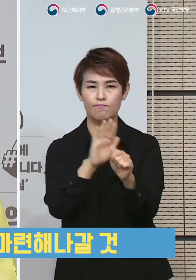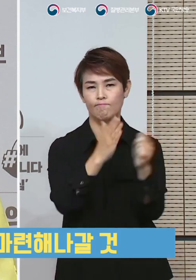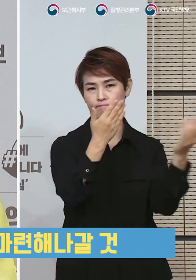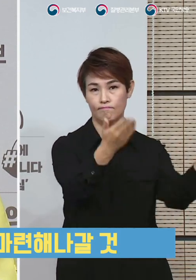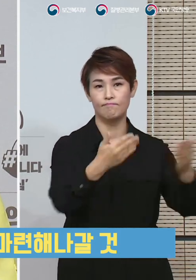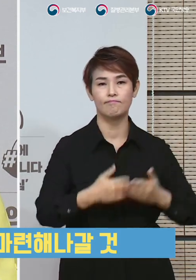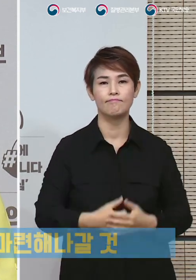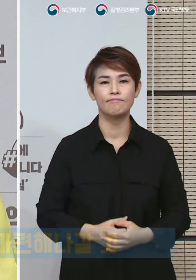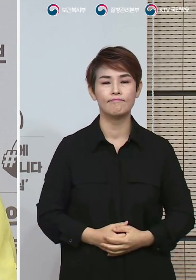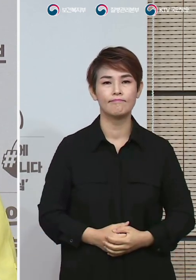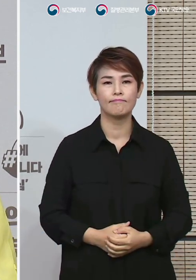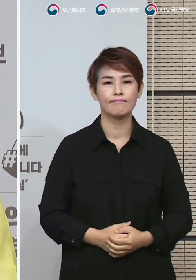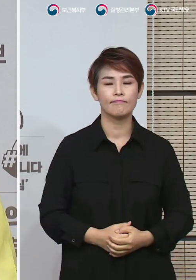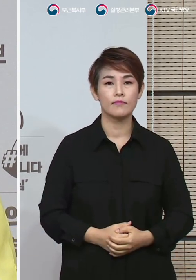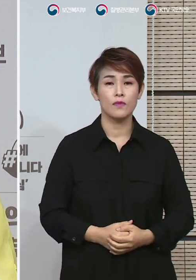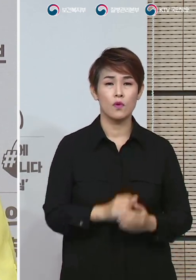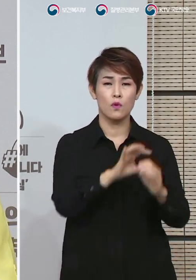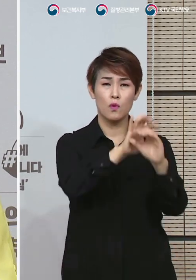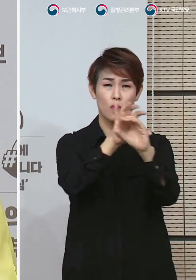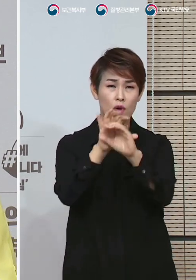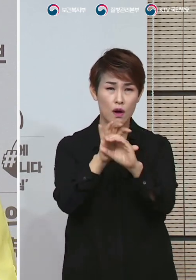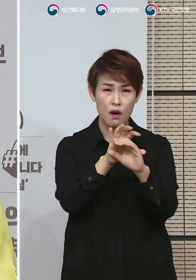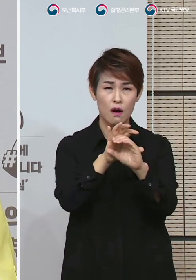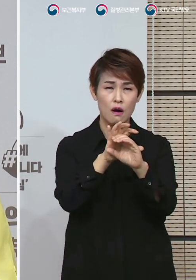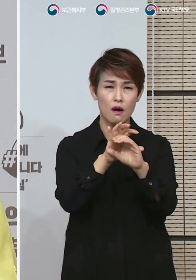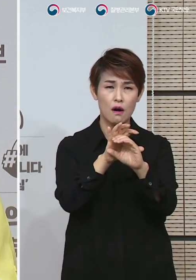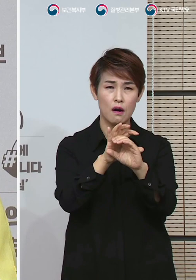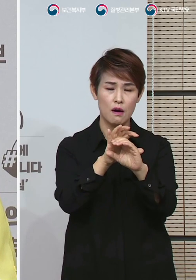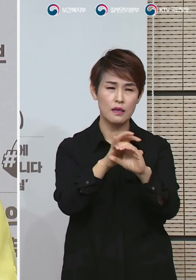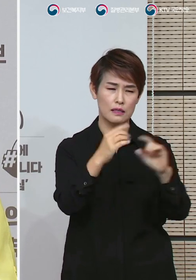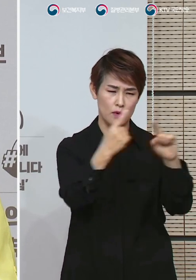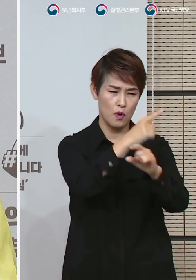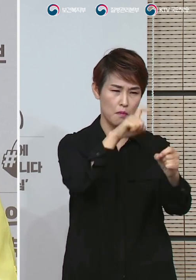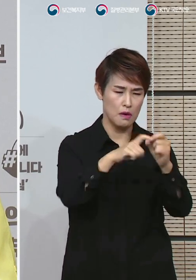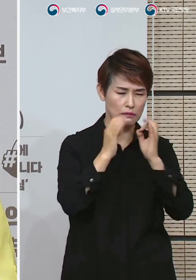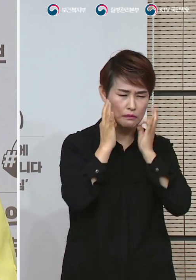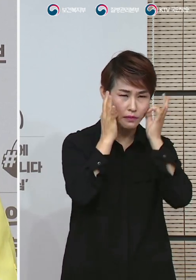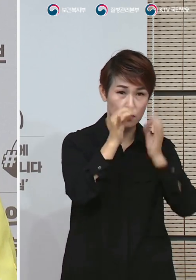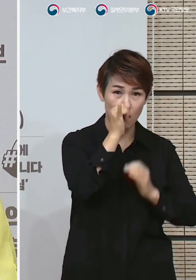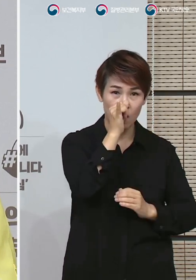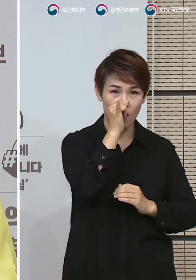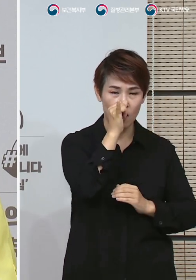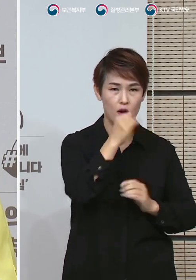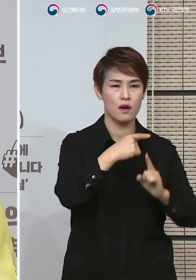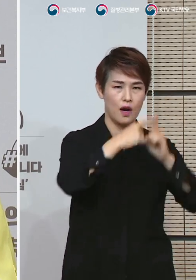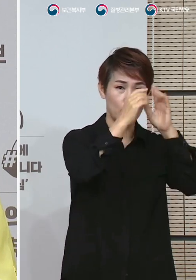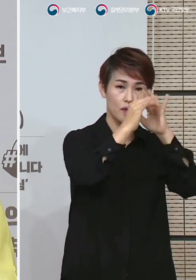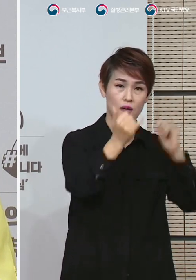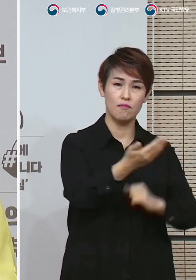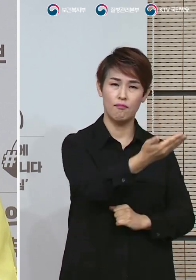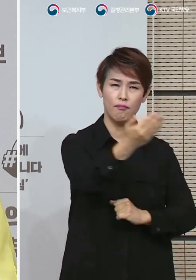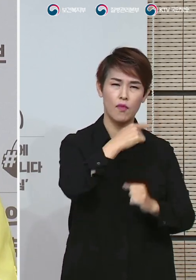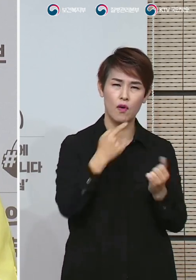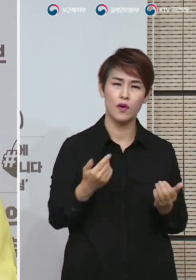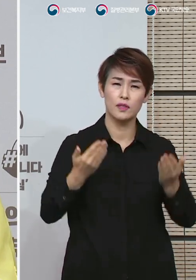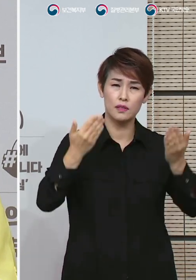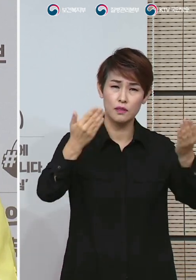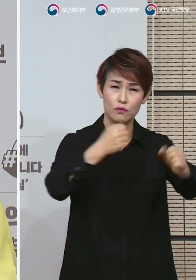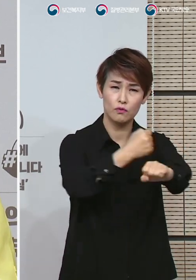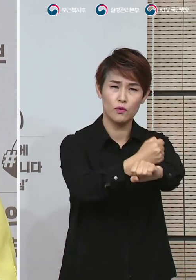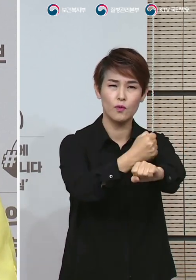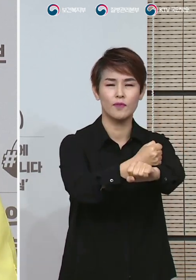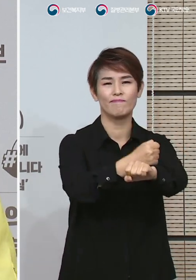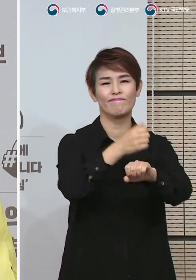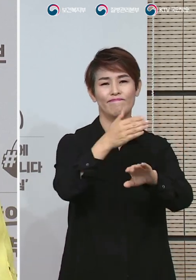나가겠습니다. 코로나19와 싸우는 현장에서 앞장서 지원해 주신 간호사분들의 헌신과 노구에